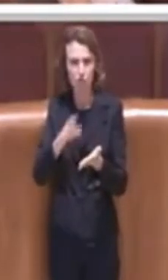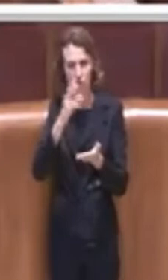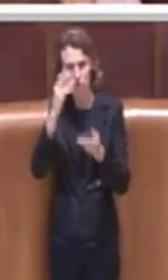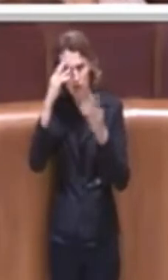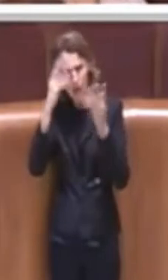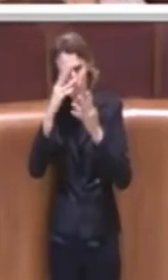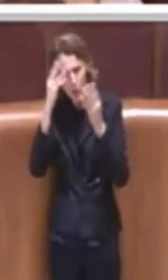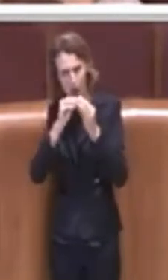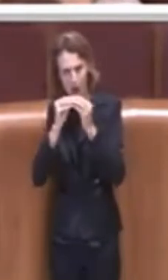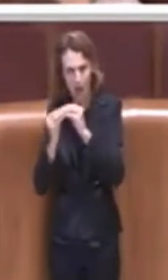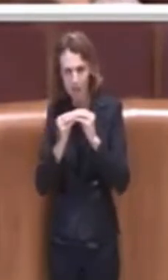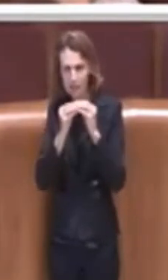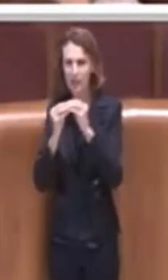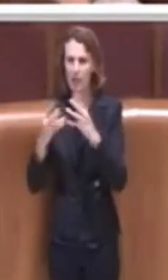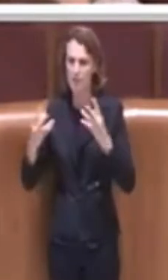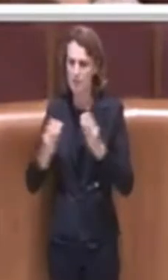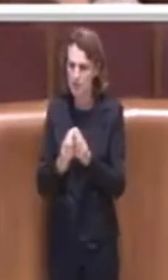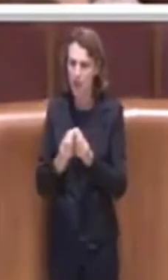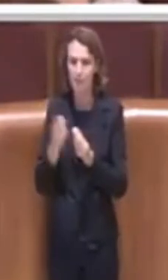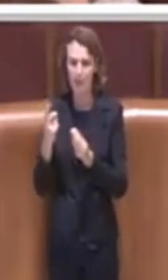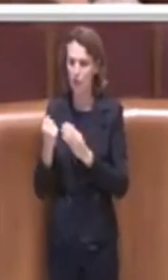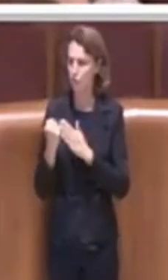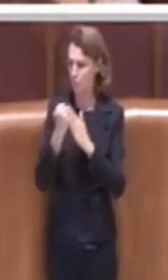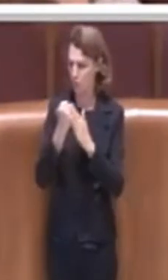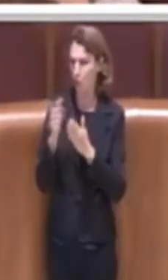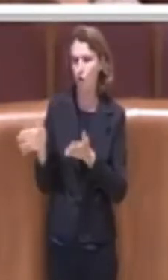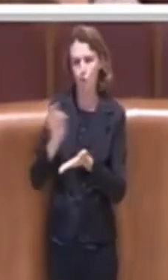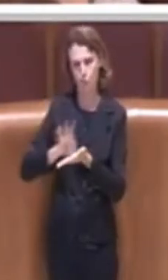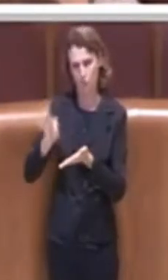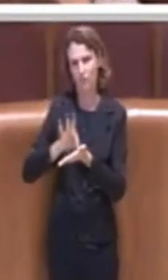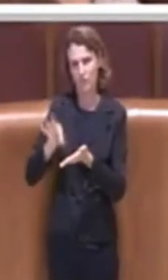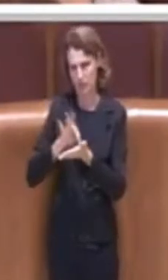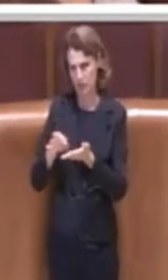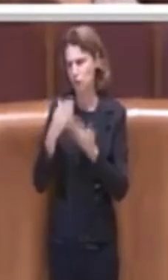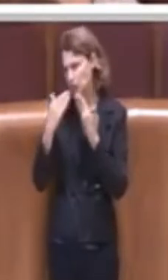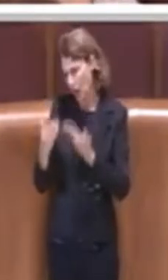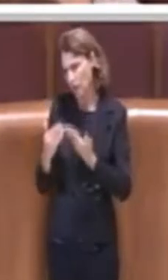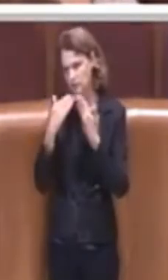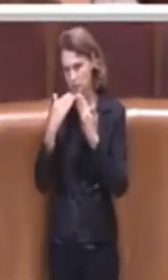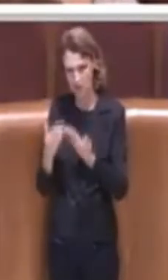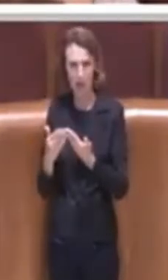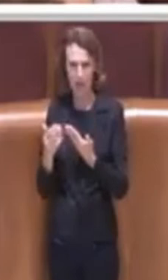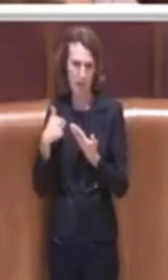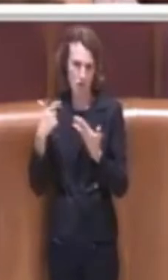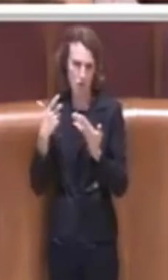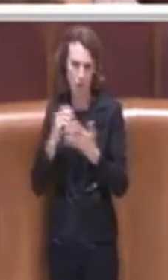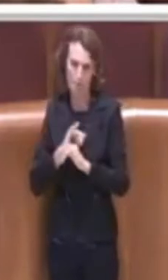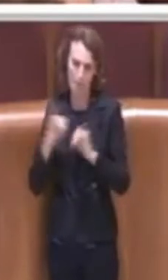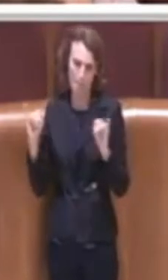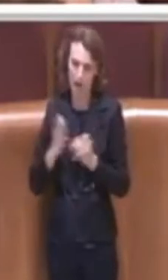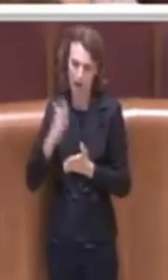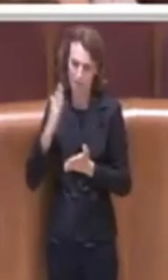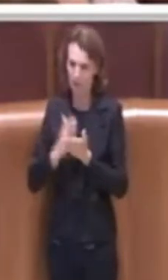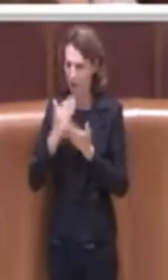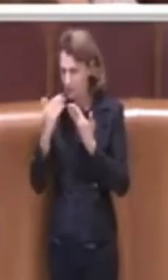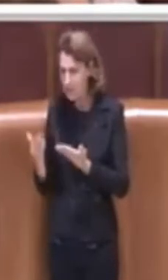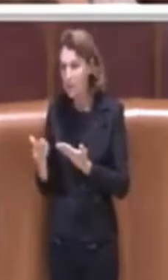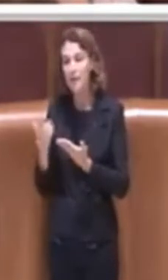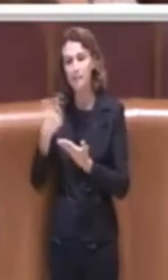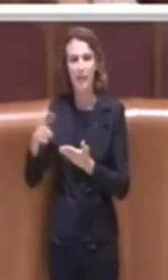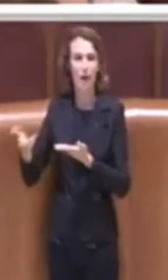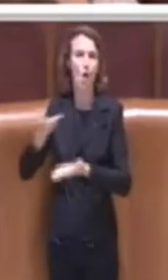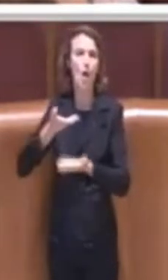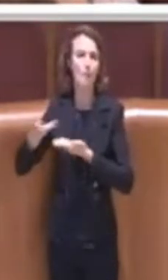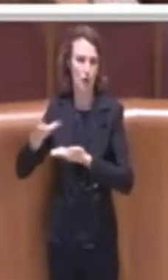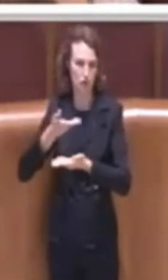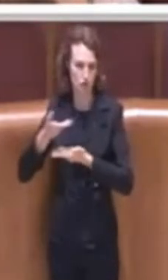supporto prezioso degli uffici che io non smetterò mai di ringraziare per la collaborazione che offrono alla